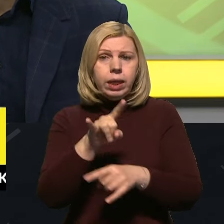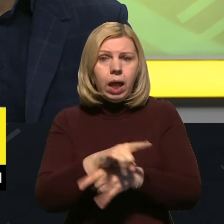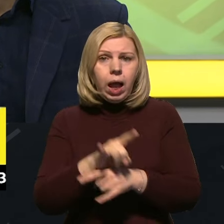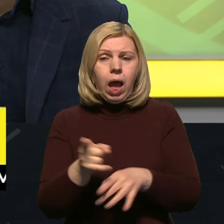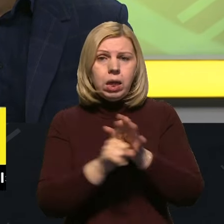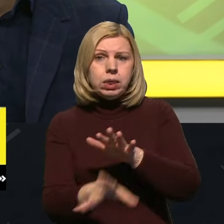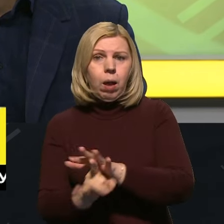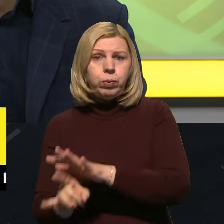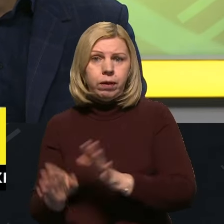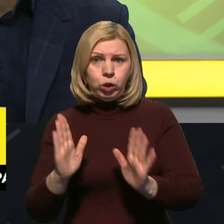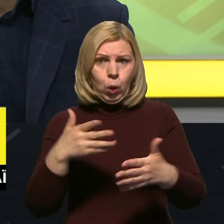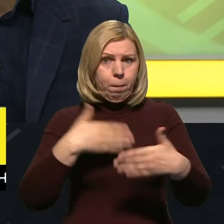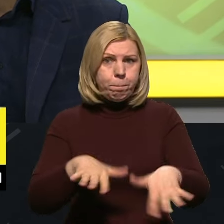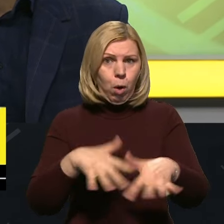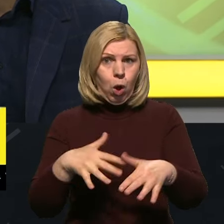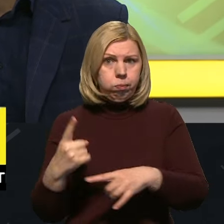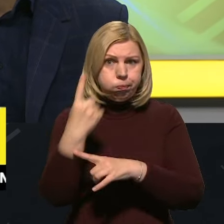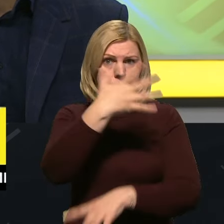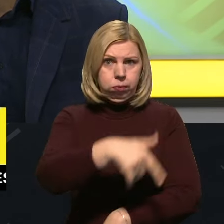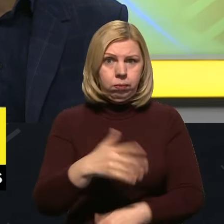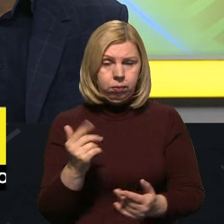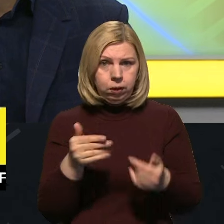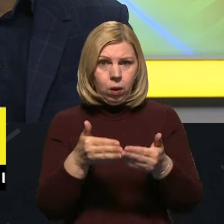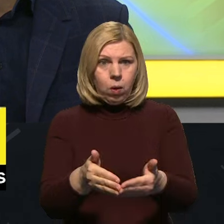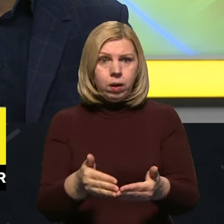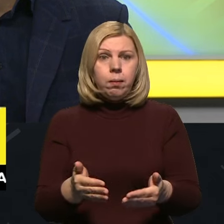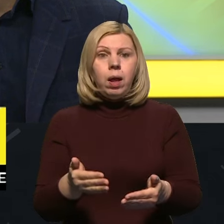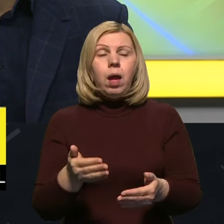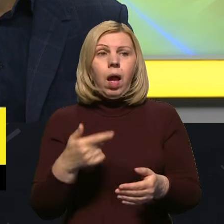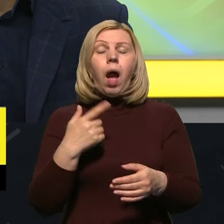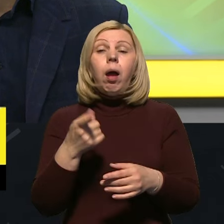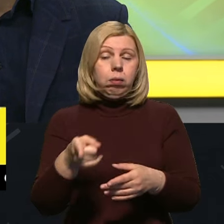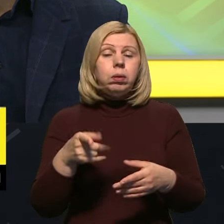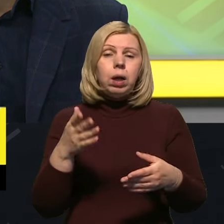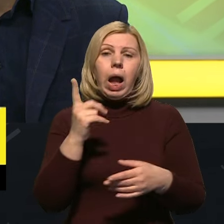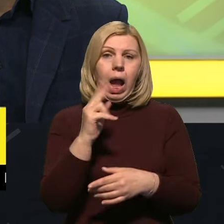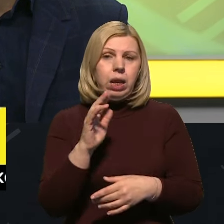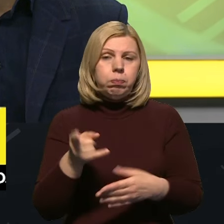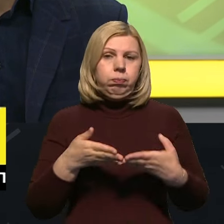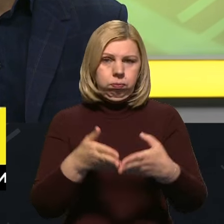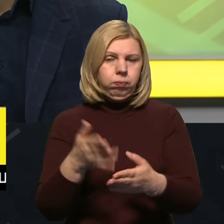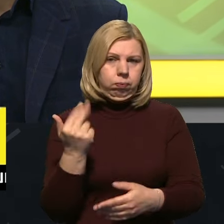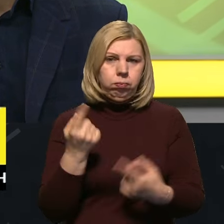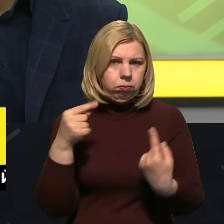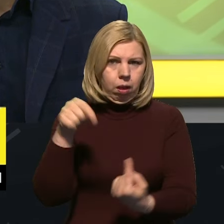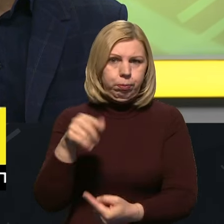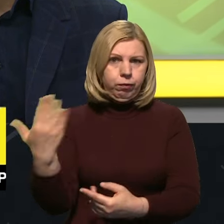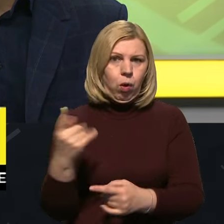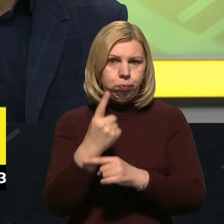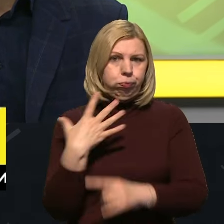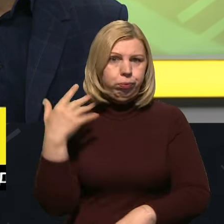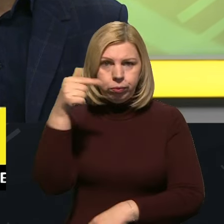запускати звідти. Він тільки з морського базування, правда? Калібри виключно морського базування вважаються. Тобто вони,